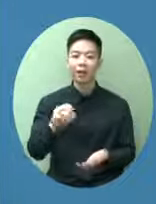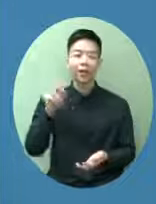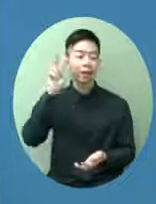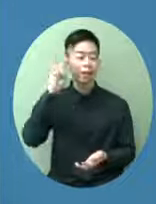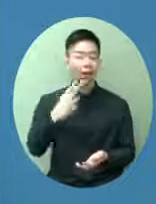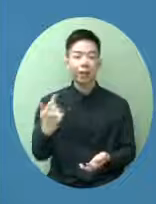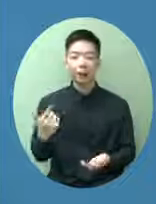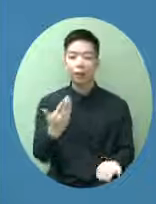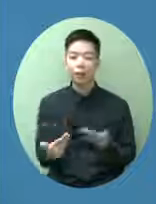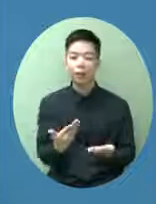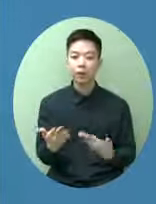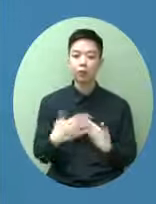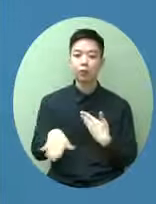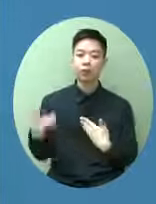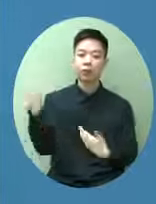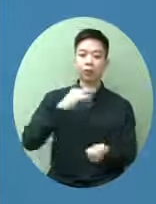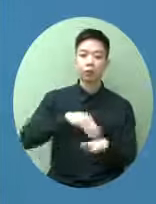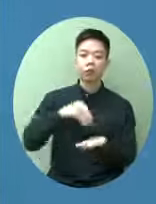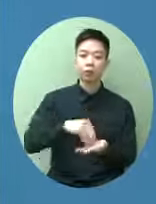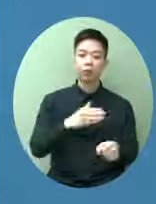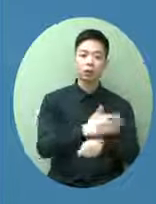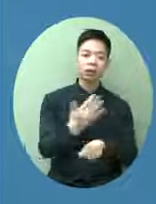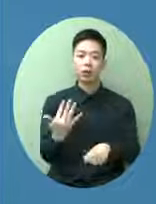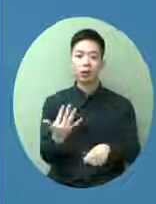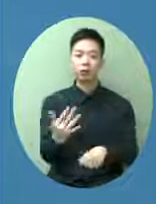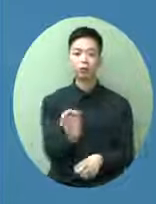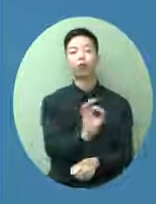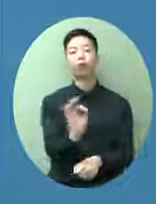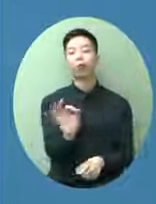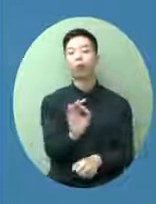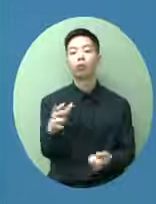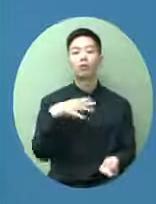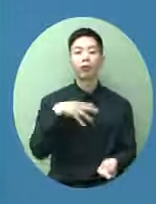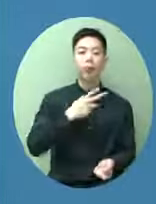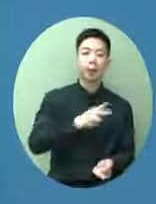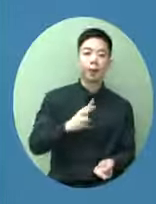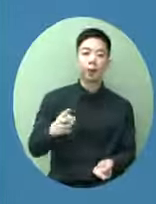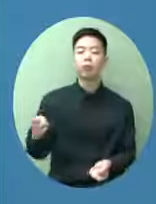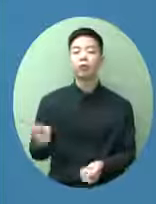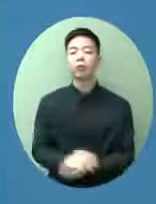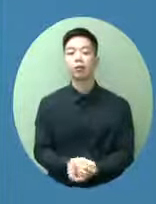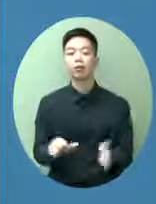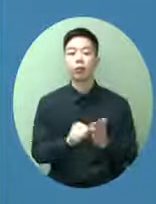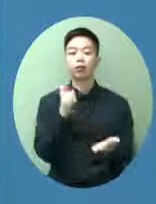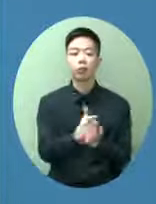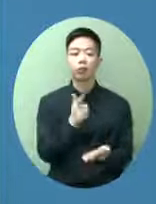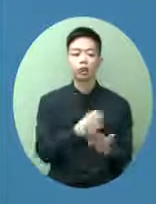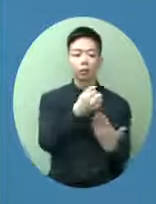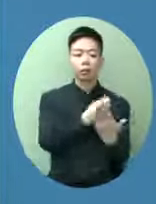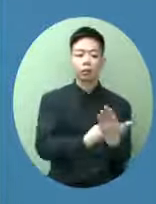沒有這一類的指標因為情況不斷地變所以要看的是那個制度的健全性以及